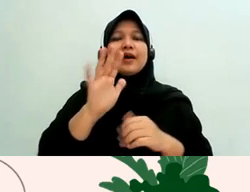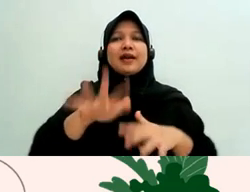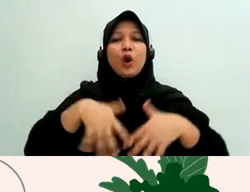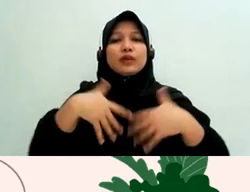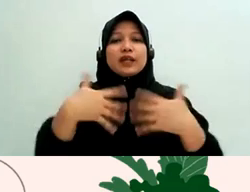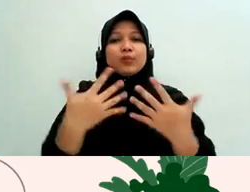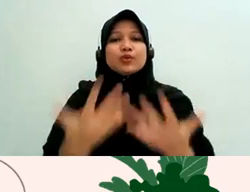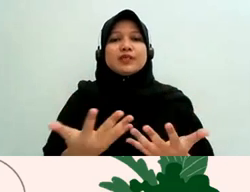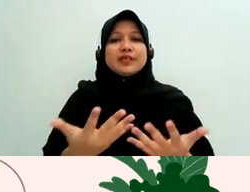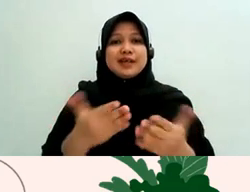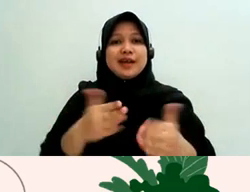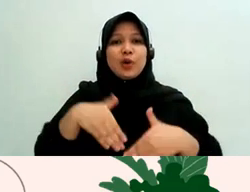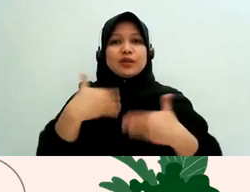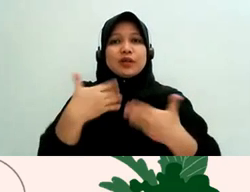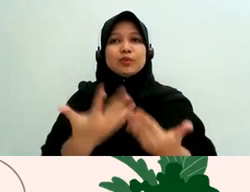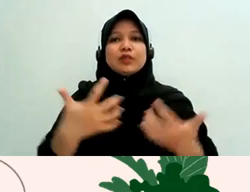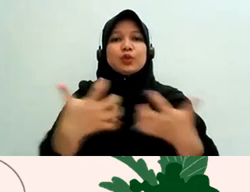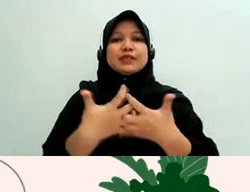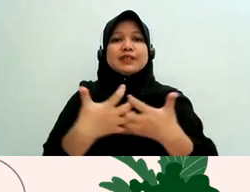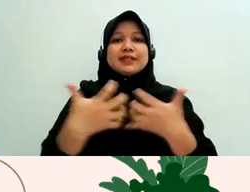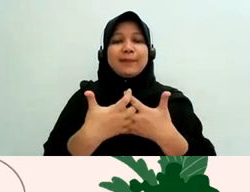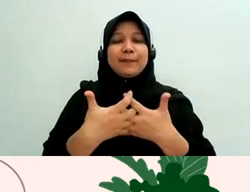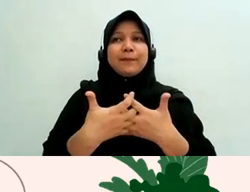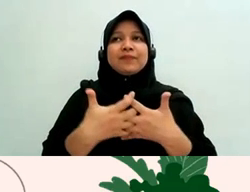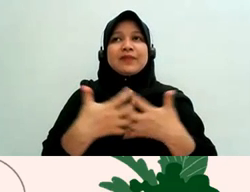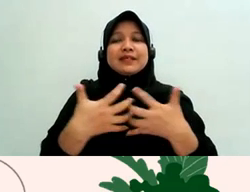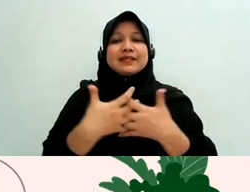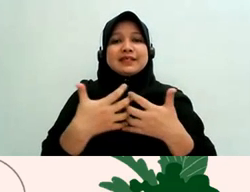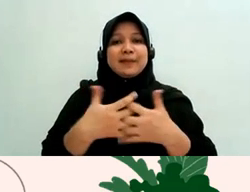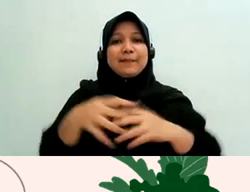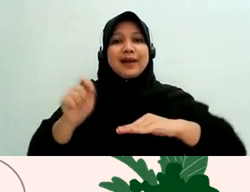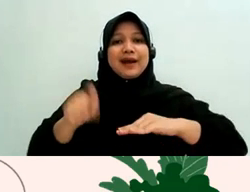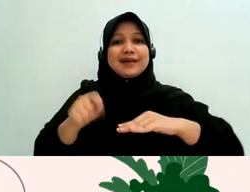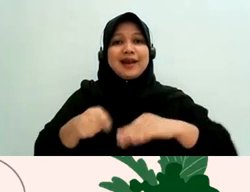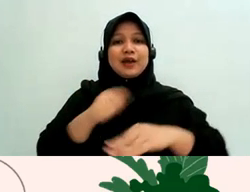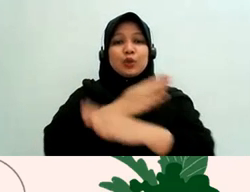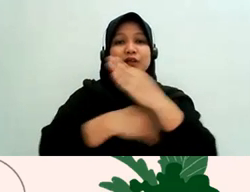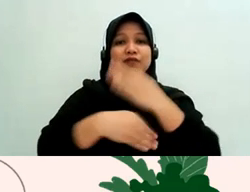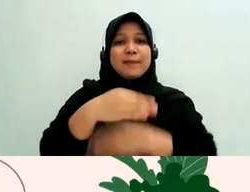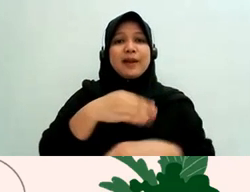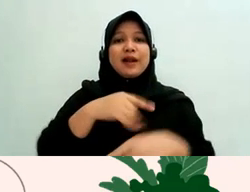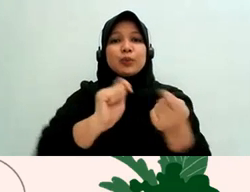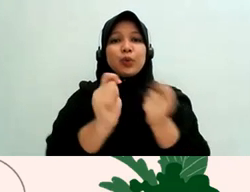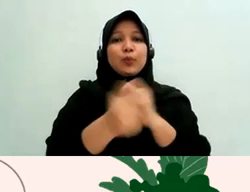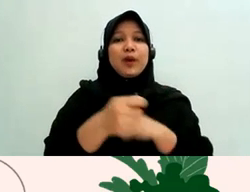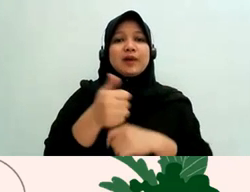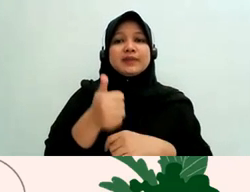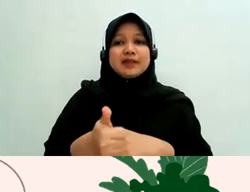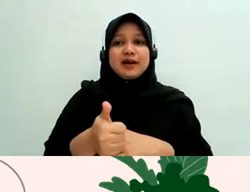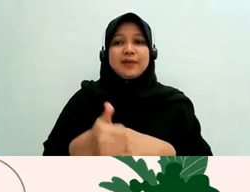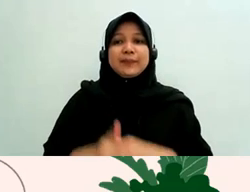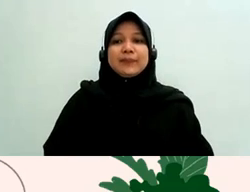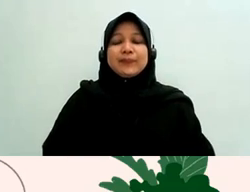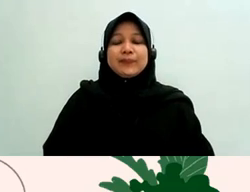perubahan sistem ya dalam proses peradilan difabel yang berhadapan dengan hukum nah